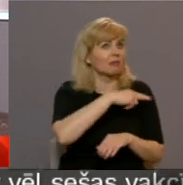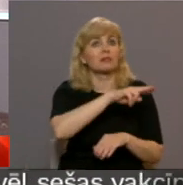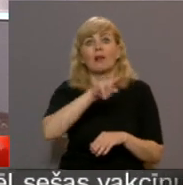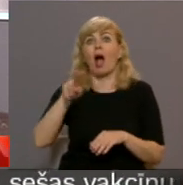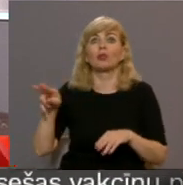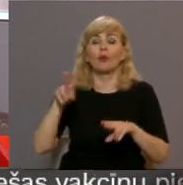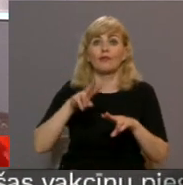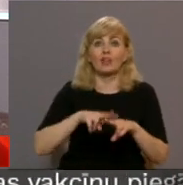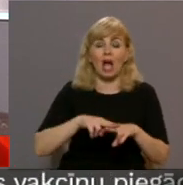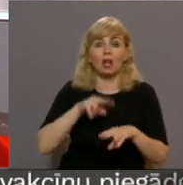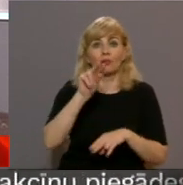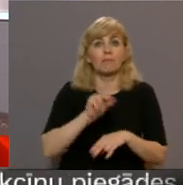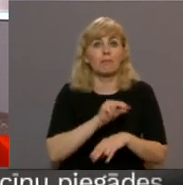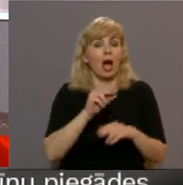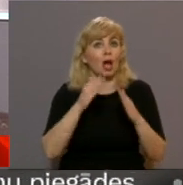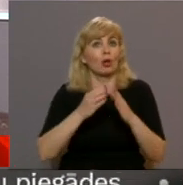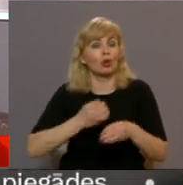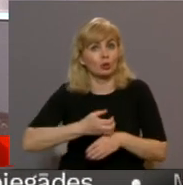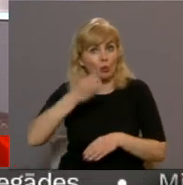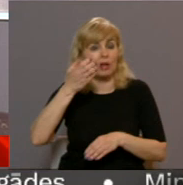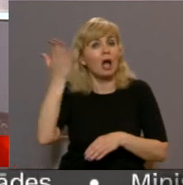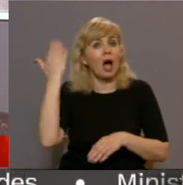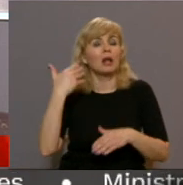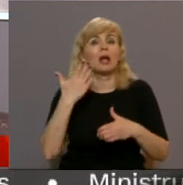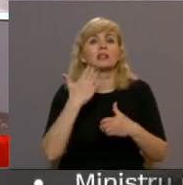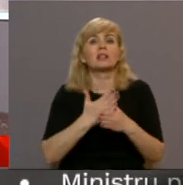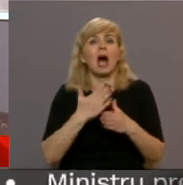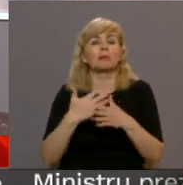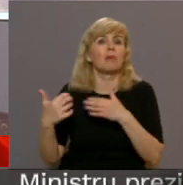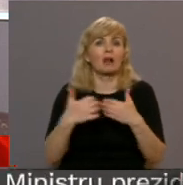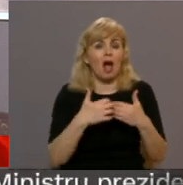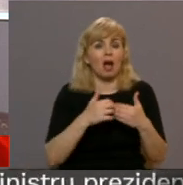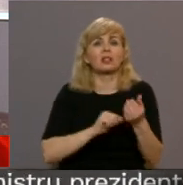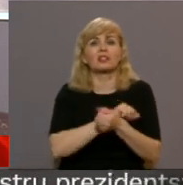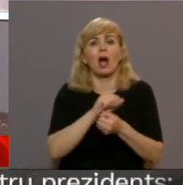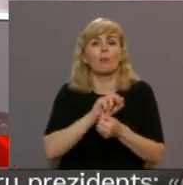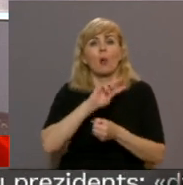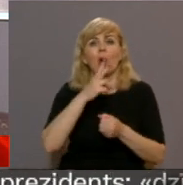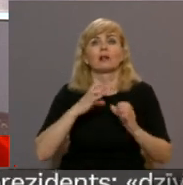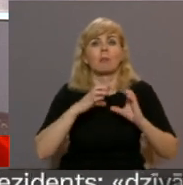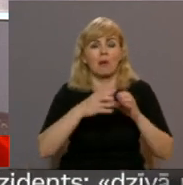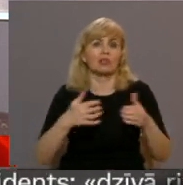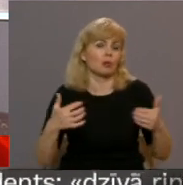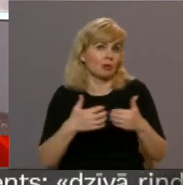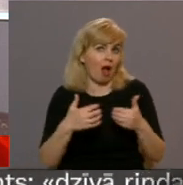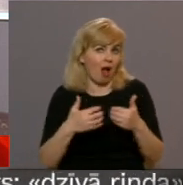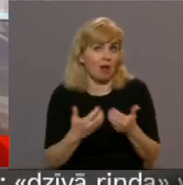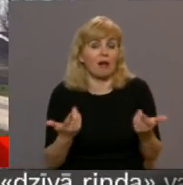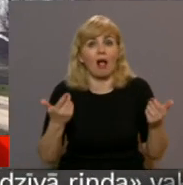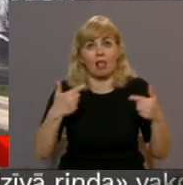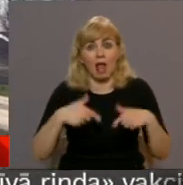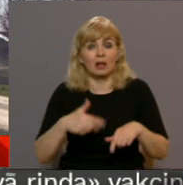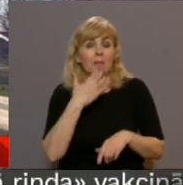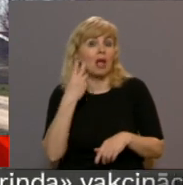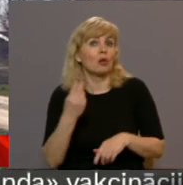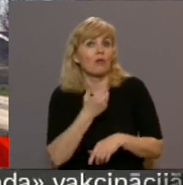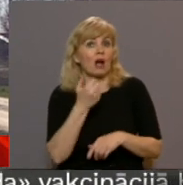Iepriekš barokālā stila tornis atjaunots starpkaru Latvijā, bet tika sagrauc otrā pasaules kara laikā. Pēd